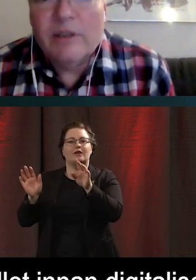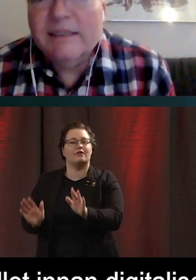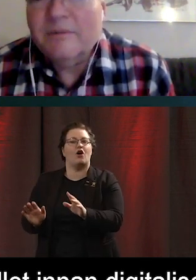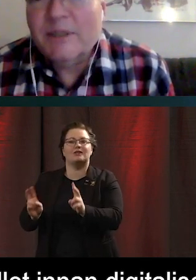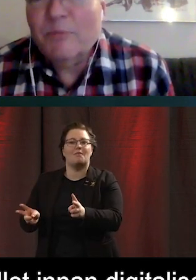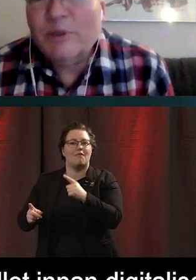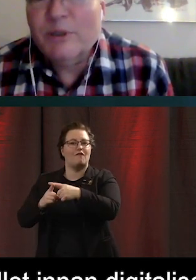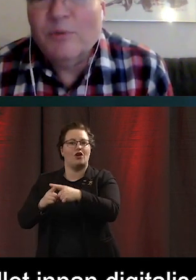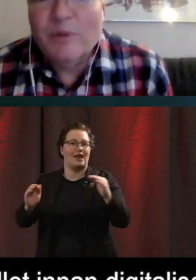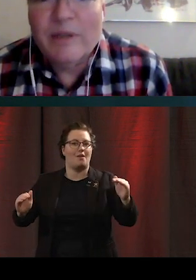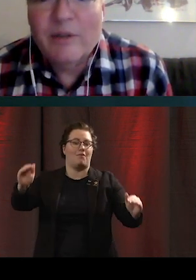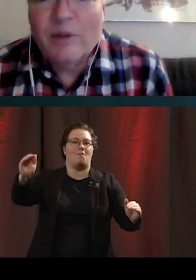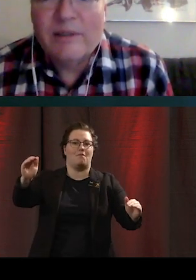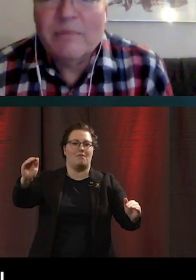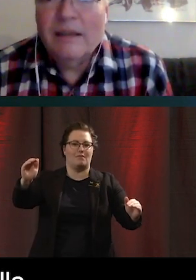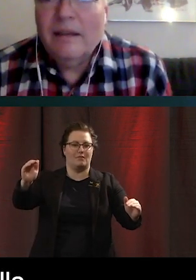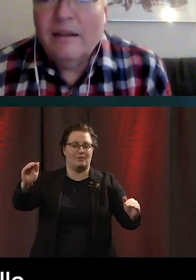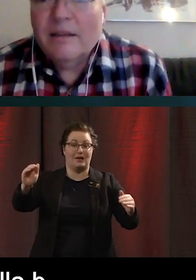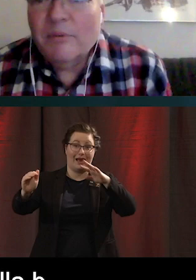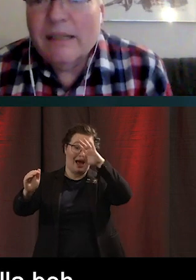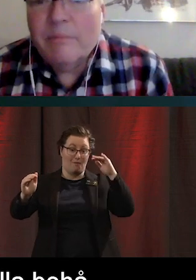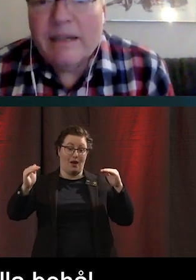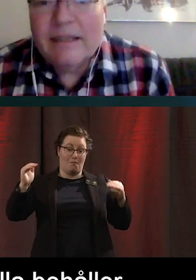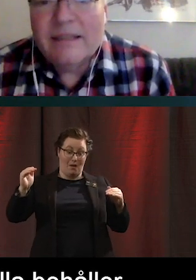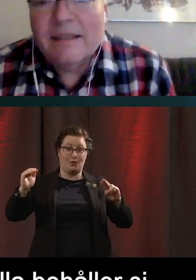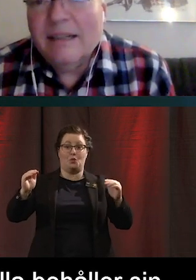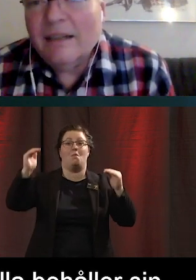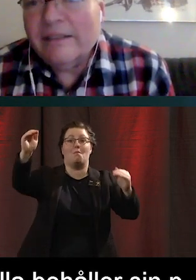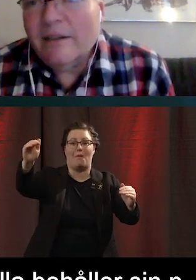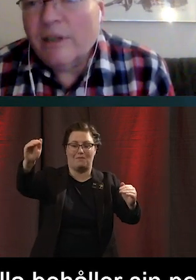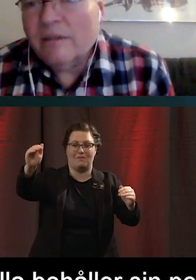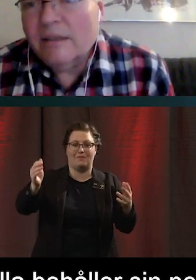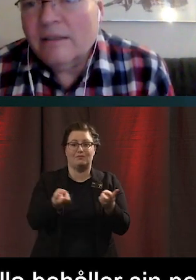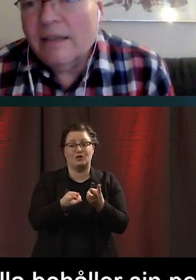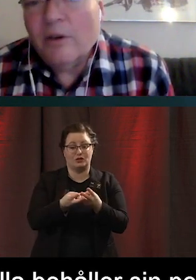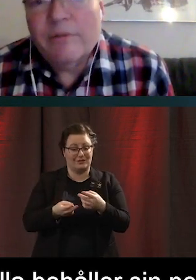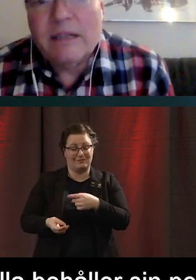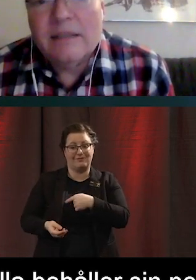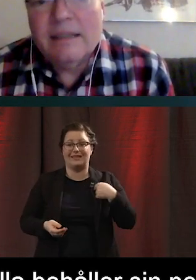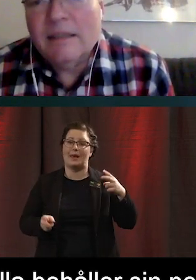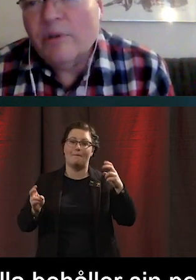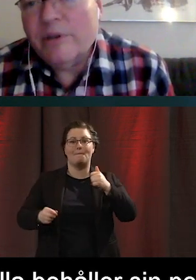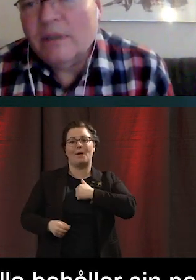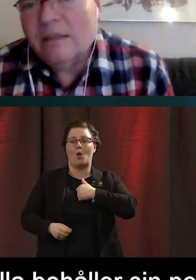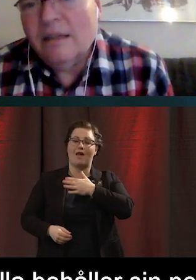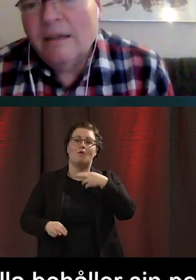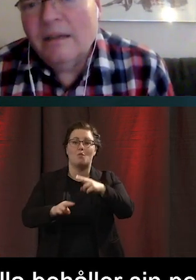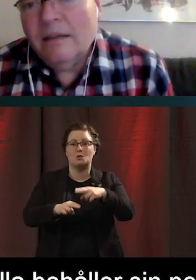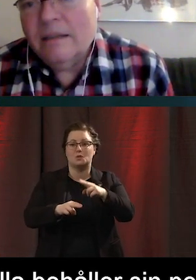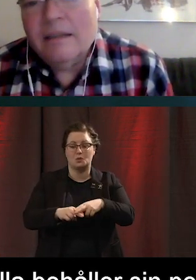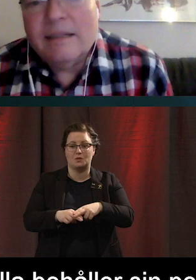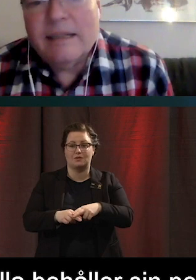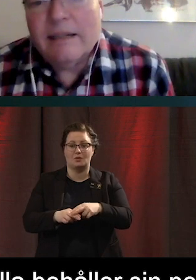behåller sin position. Och då är det några som ligger mer risigt till än andra. Och där har det faktiskt inte varit så att